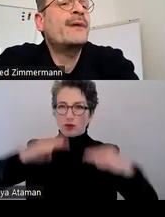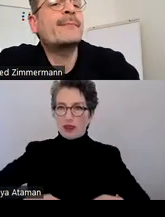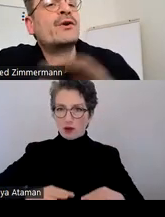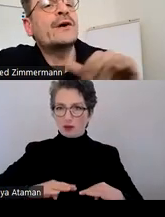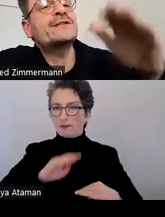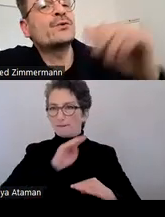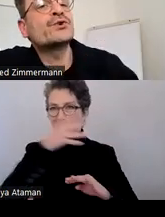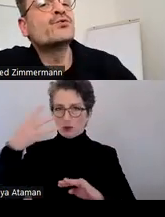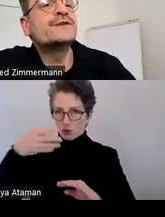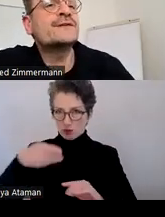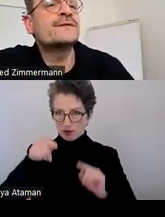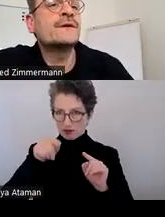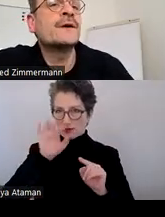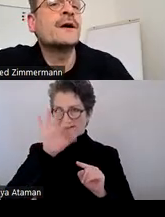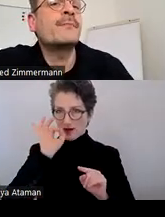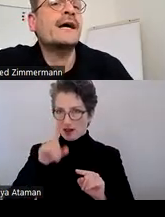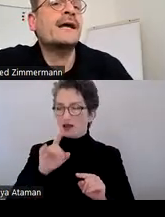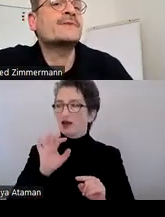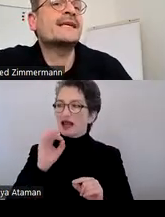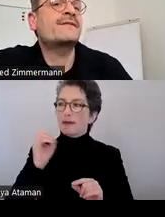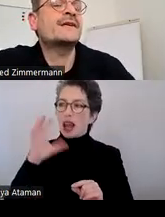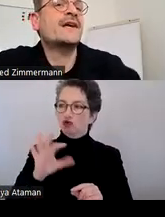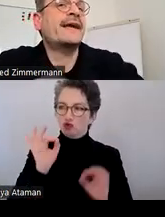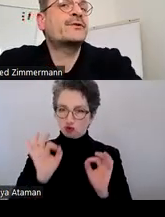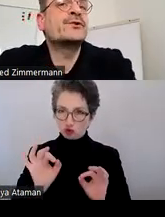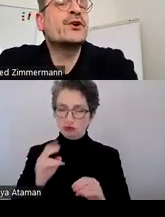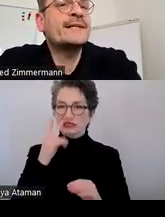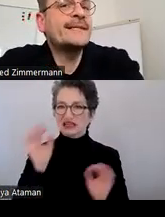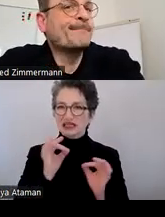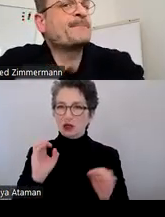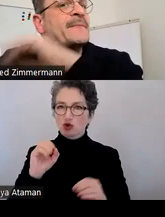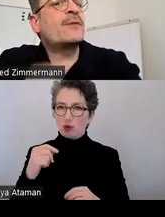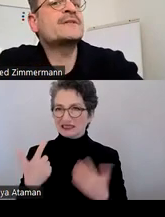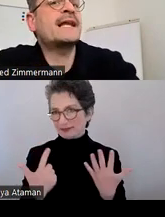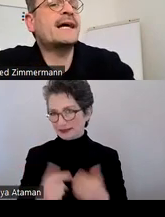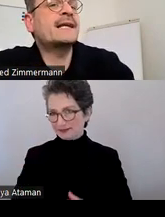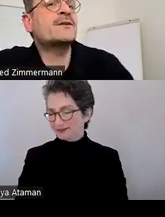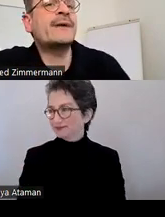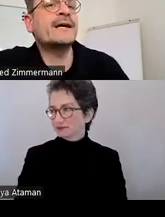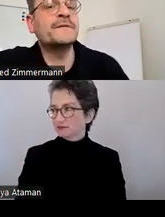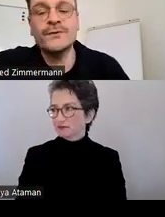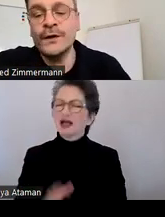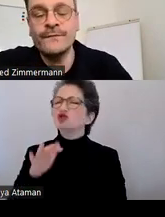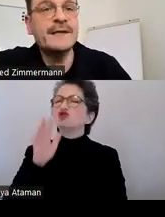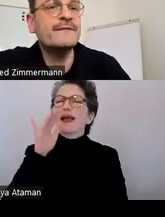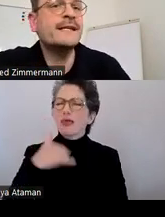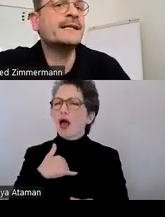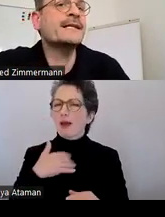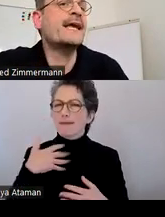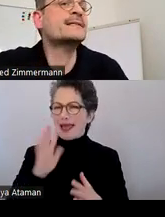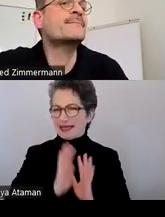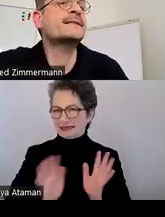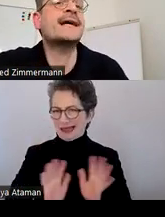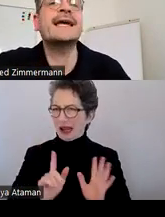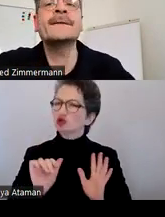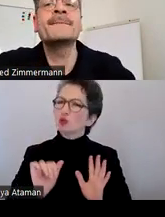bei der Beleuchtung Gut mit einer Sehfähigkeit von 0,7. Da komme ich gleich alles nochmal drauf zurück. Ich will Ihnen